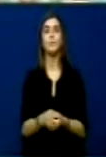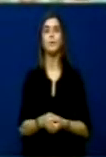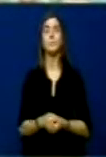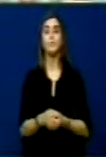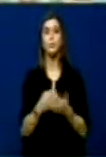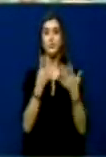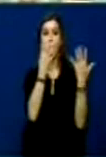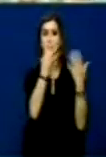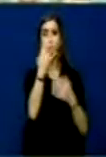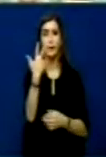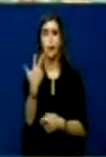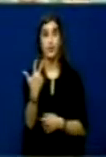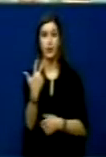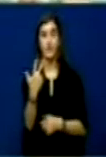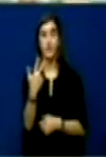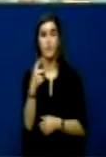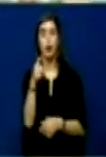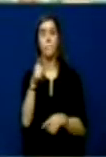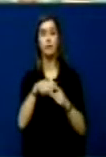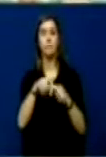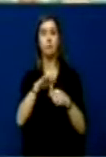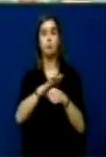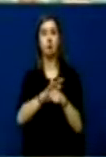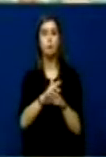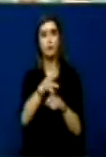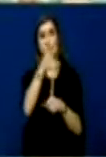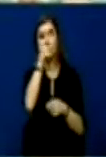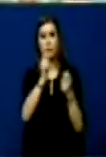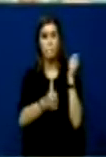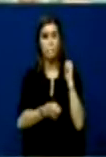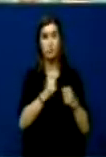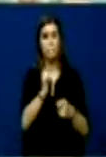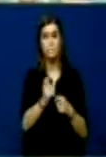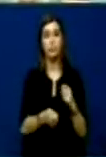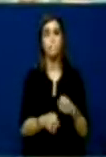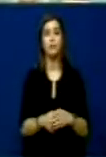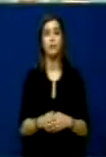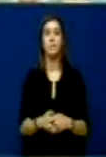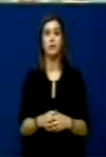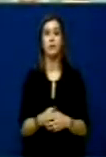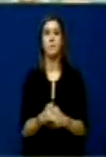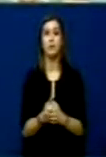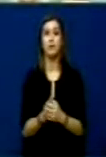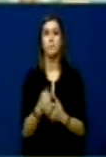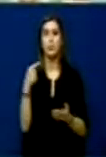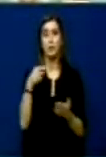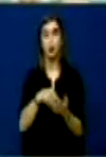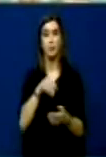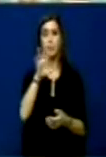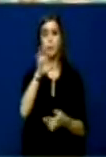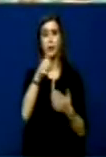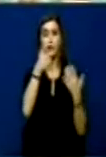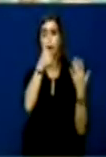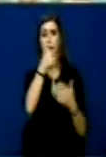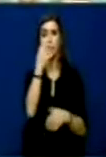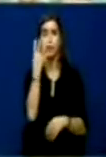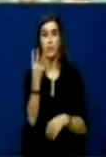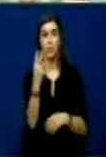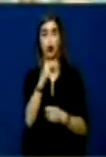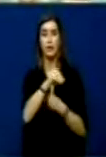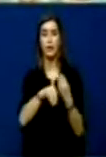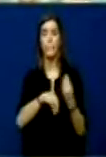nëndhete të tjerë janë keçtrajtuar ose lënduar, 1.564